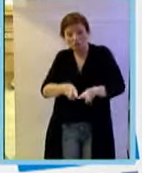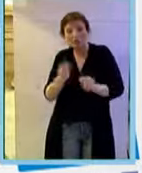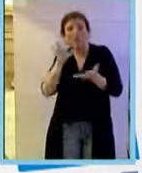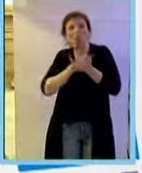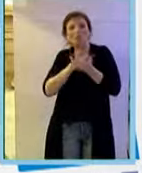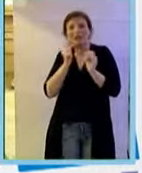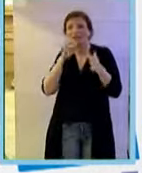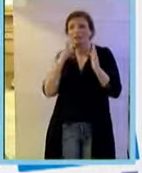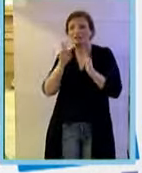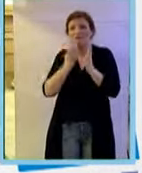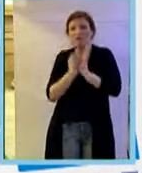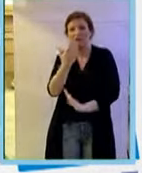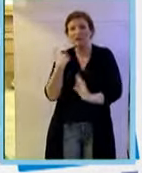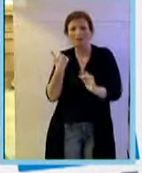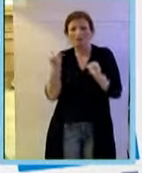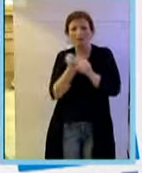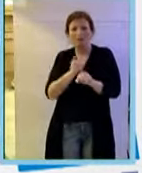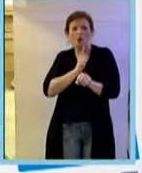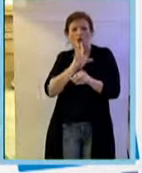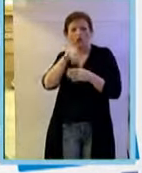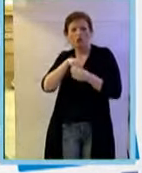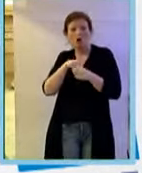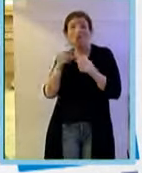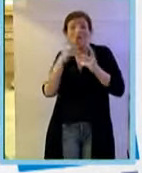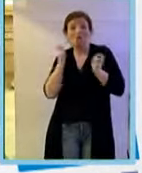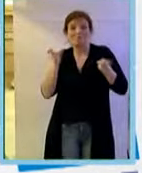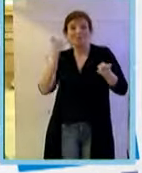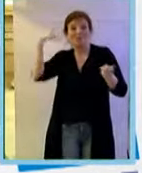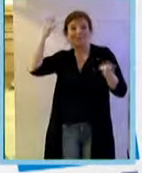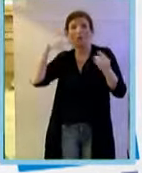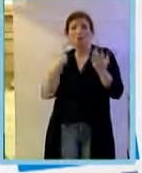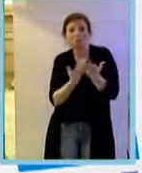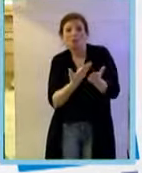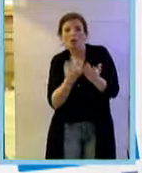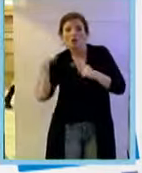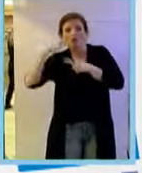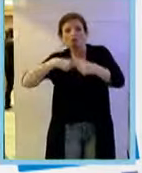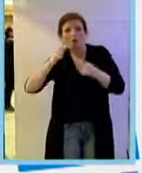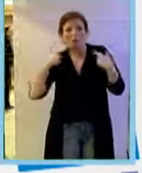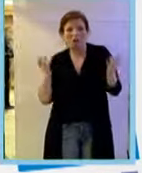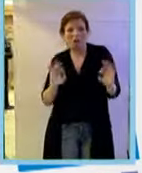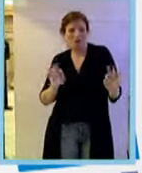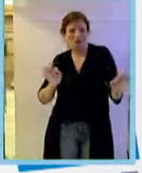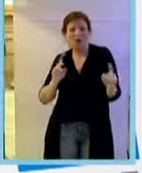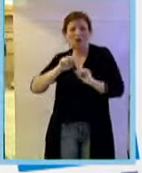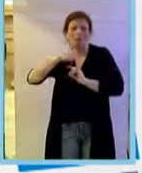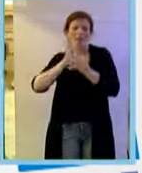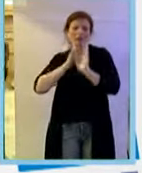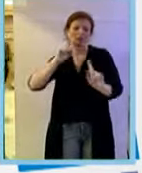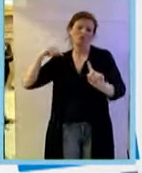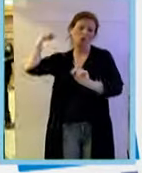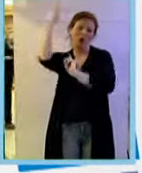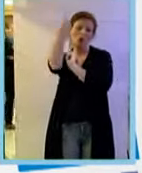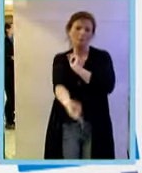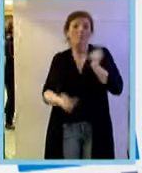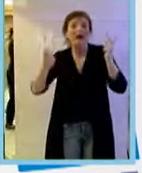esattamente 20 anni fa dal nostro laboratorio. All'epoca non avevamo prove genetiche che poi sono state pubblicate parecchi anni